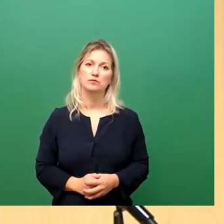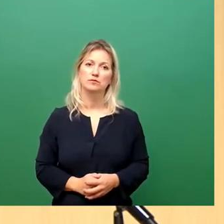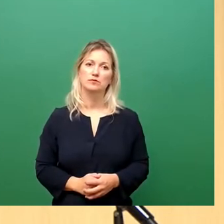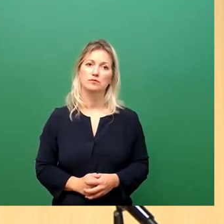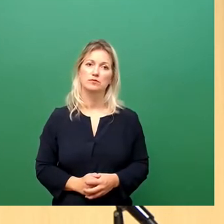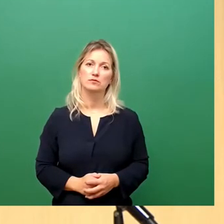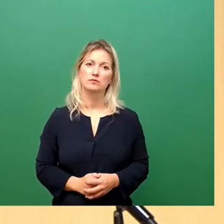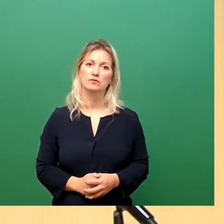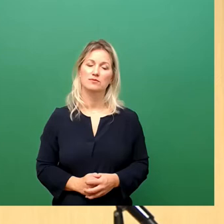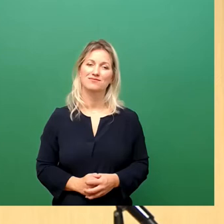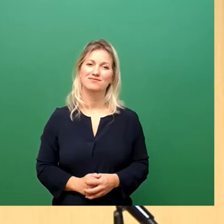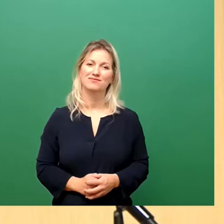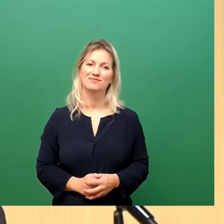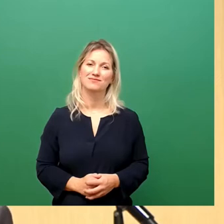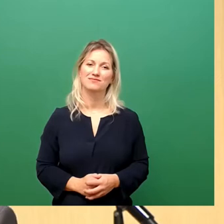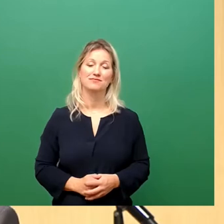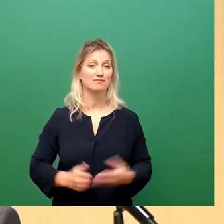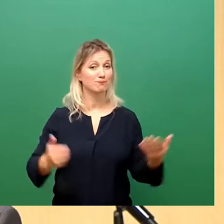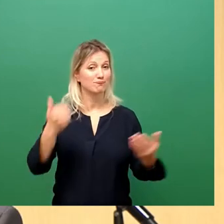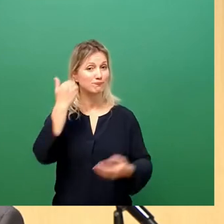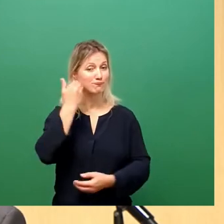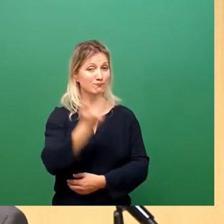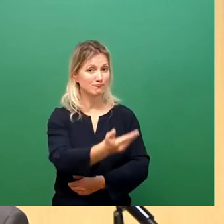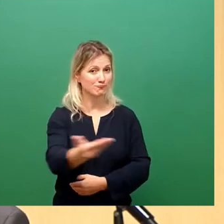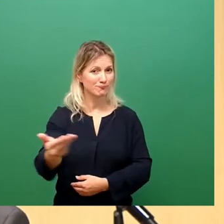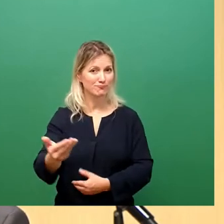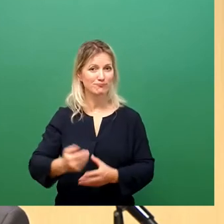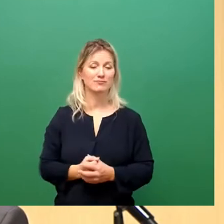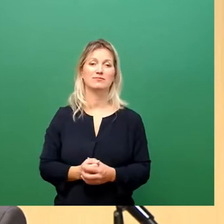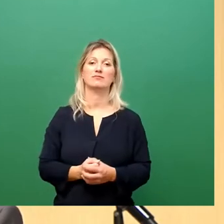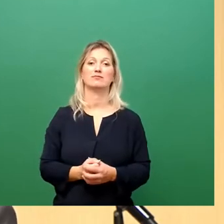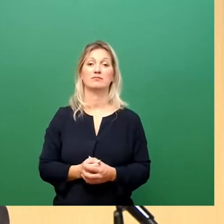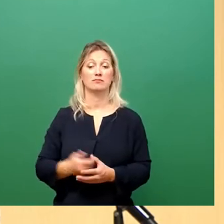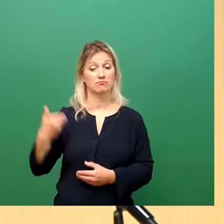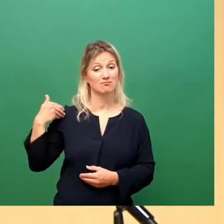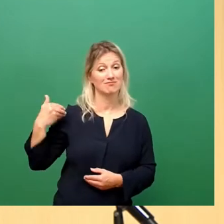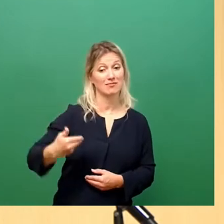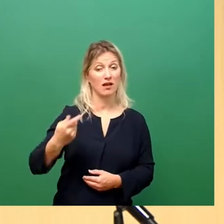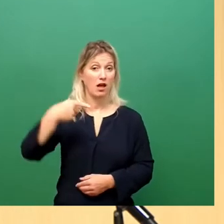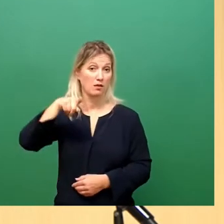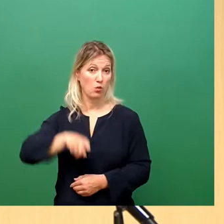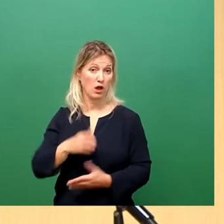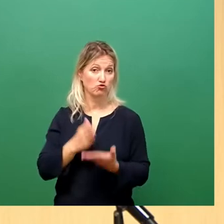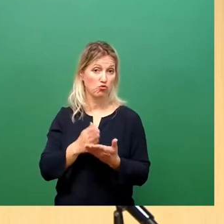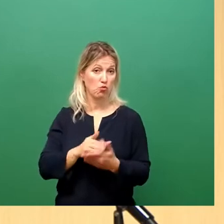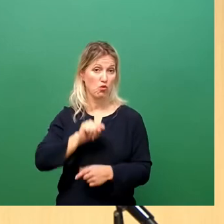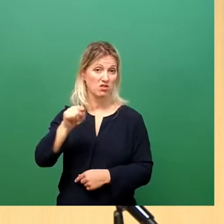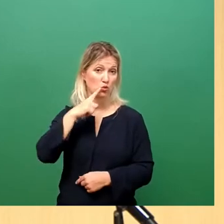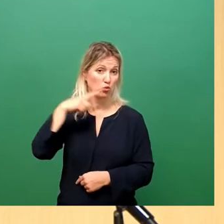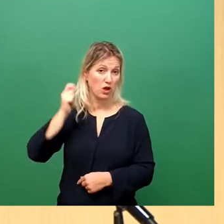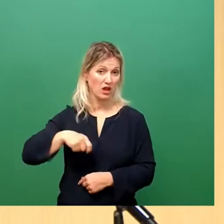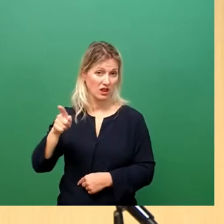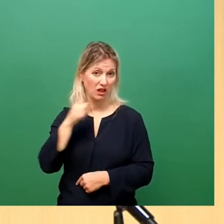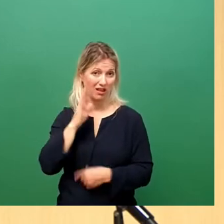Meine Damen und Herren, liebe Dresdnerinnen und Dresdner, seit nunmehr einem Monat toppt in der Ukraine ein unerbittlicher Krieg.